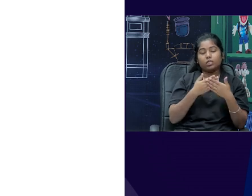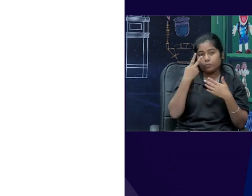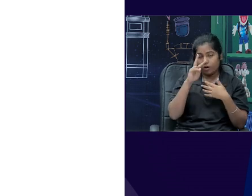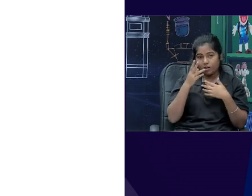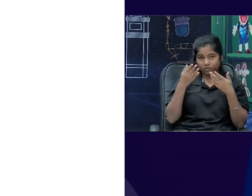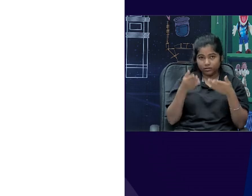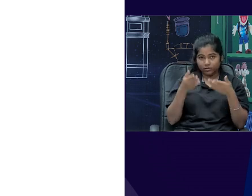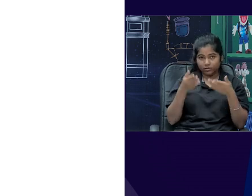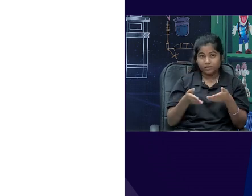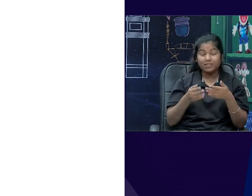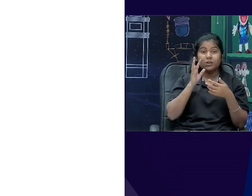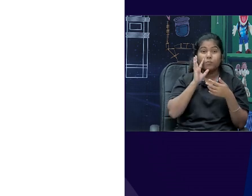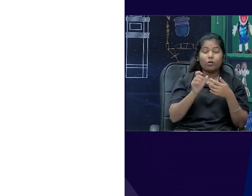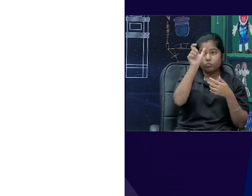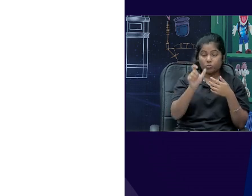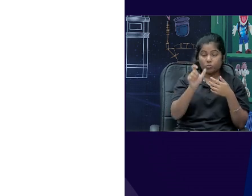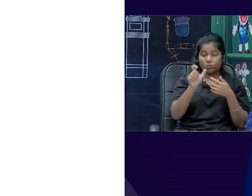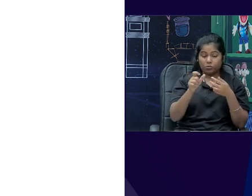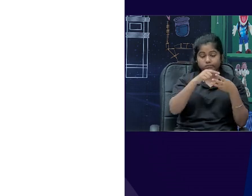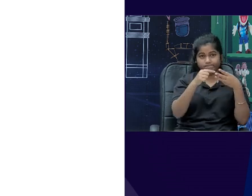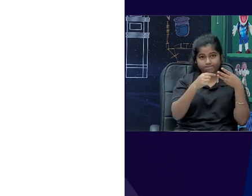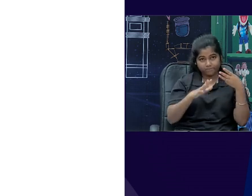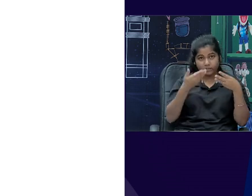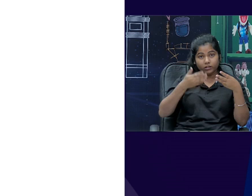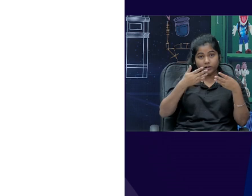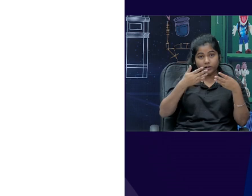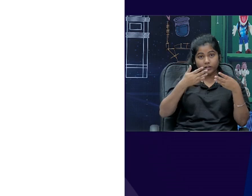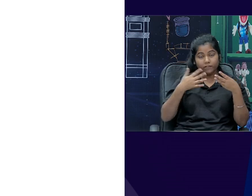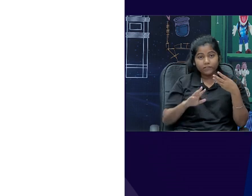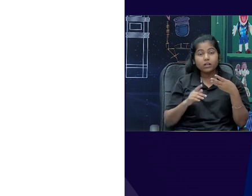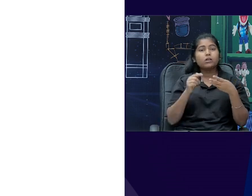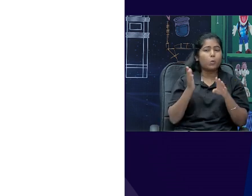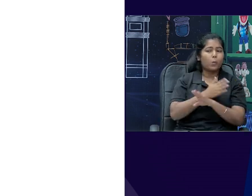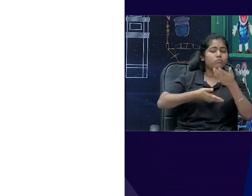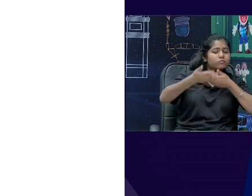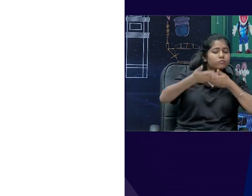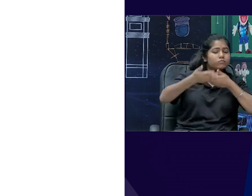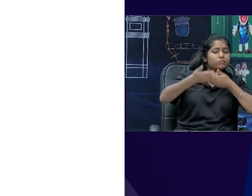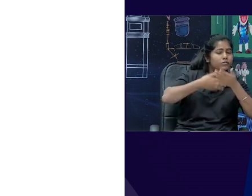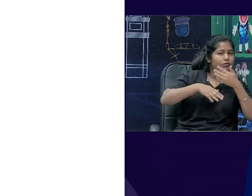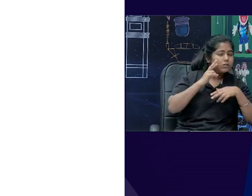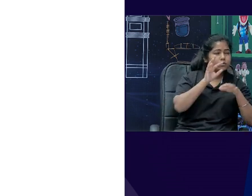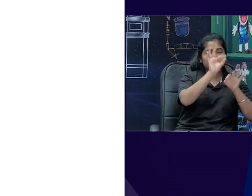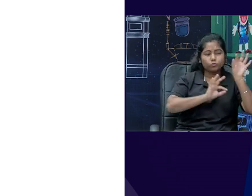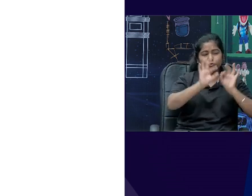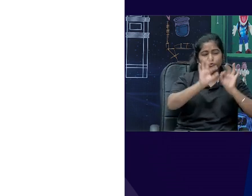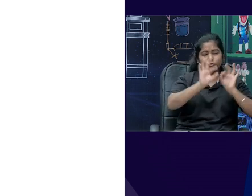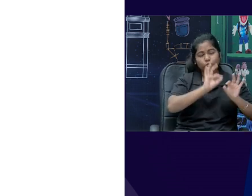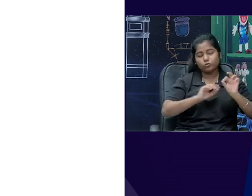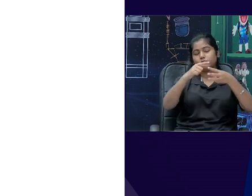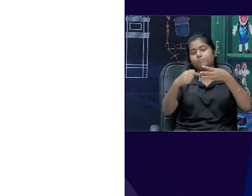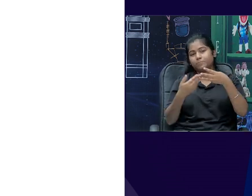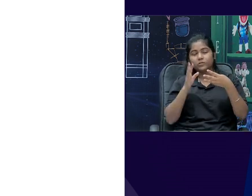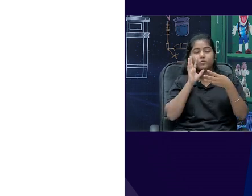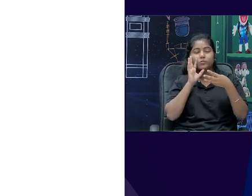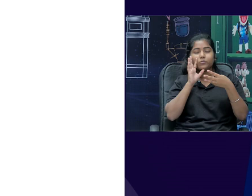तो ये keywords आपने आज के हमारे इस session में पढ़े जो हम जब पढ़ रहे थे तो हमें वहां मिले keywords से एक बात